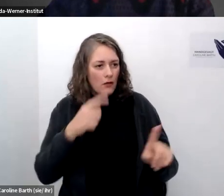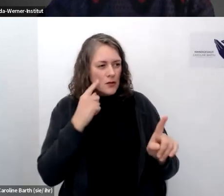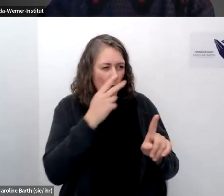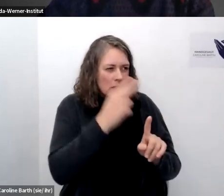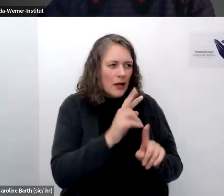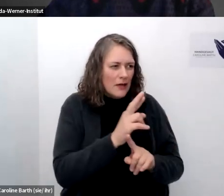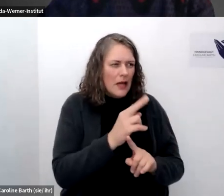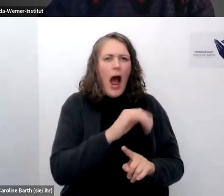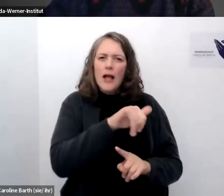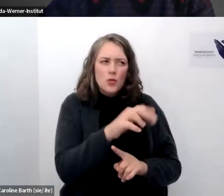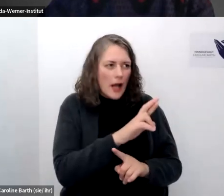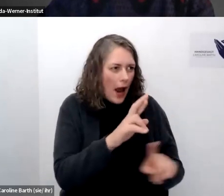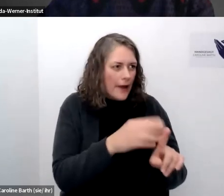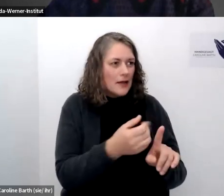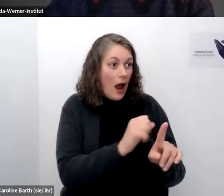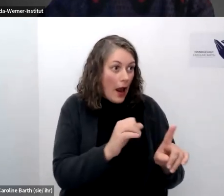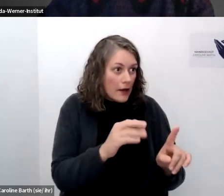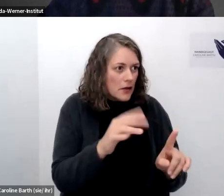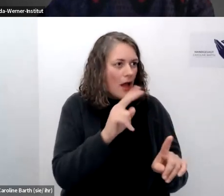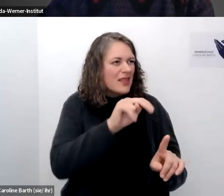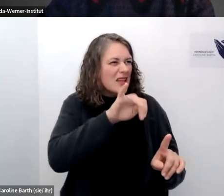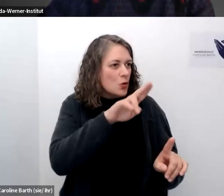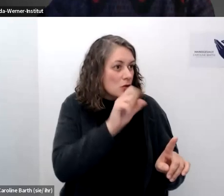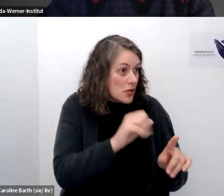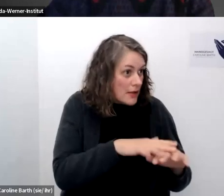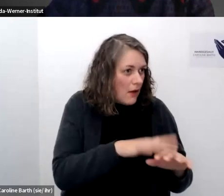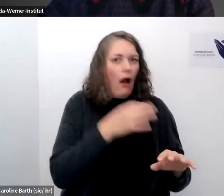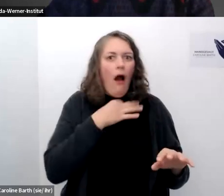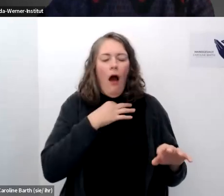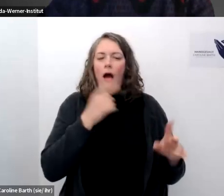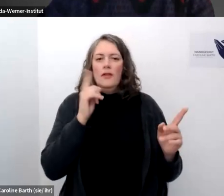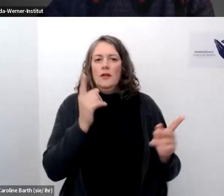vertraut sind mit welche quelle ist das eigentlich das halte ich für sehr gefährlich das